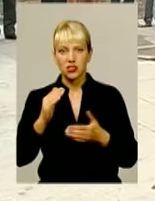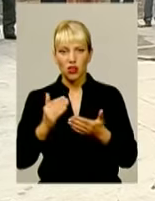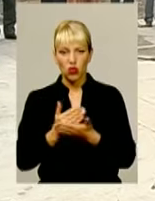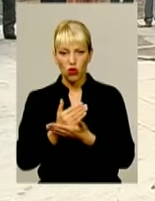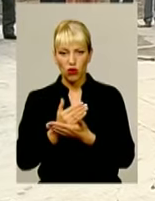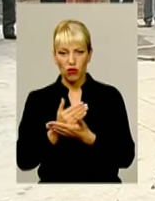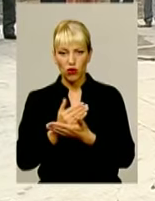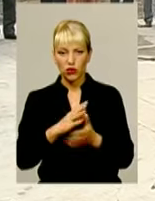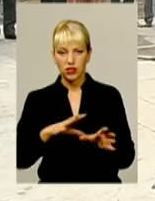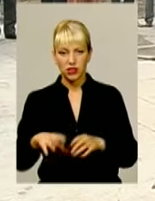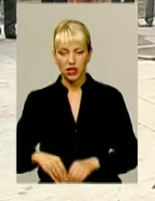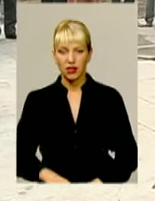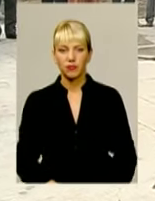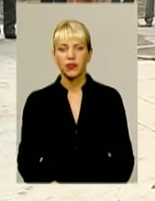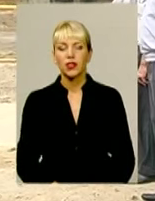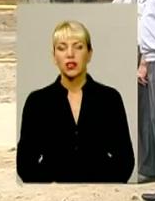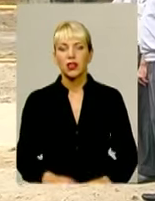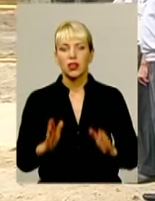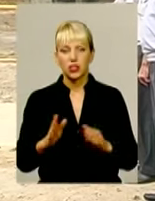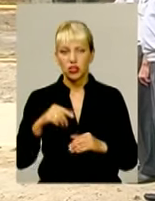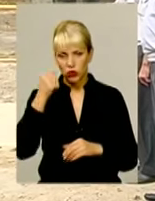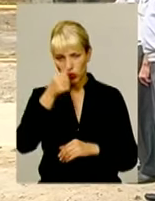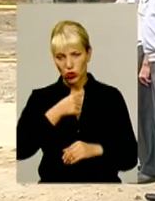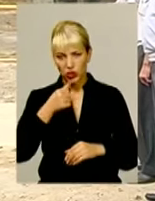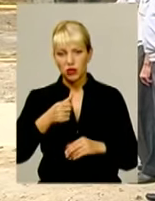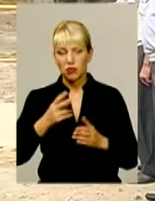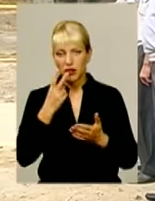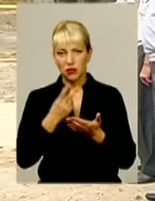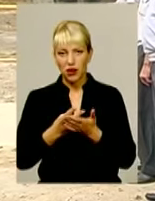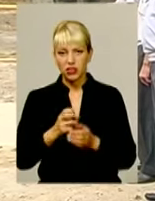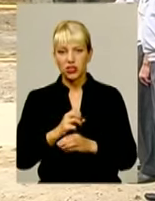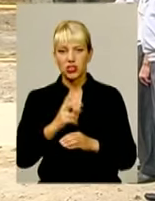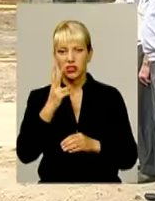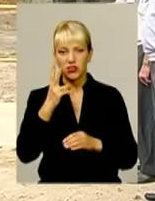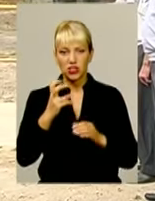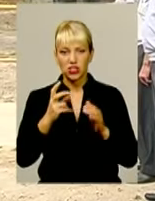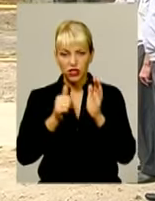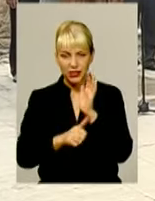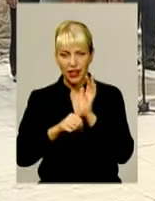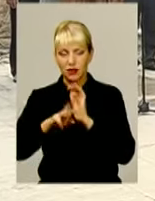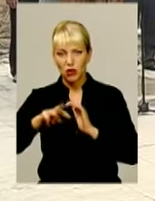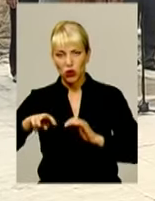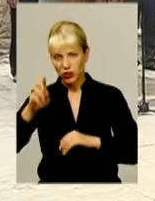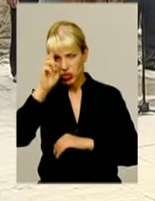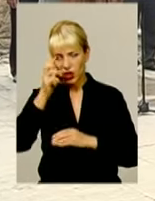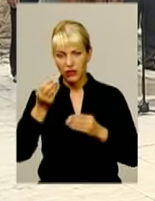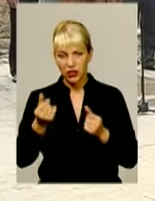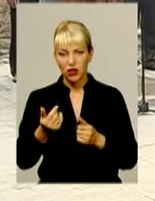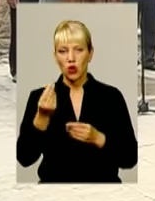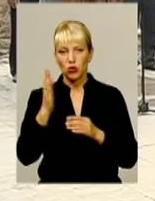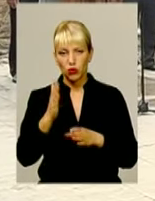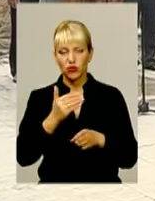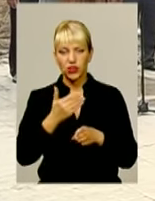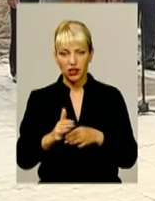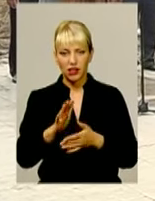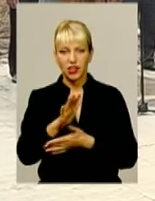цьогоріч на відомчу програму забезпечення прикордонників житлом передбачено 60 мільйонів державних гривень. Кошти виділятимуться й надалі, переконують посадовці.